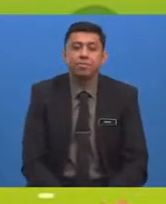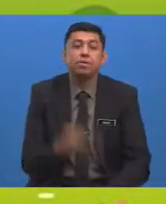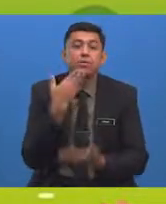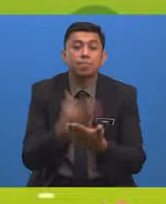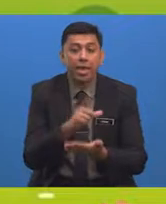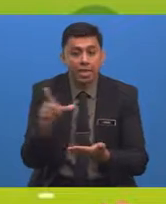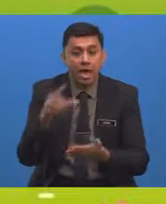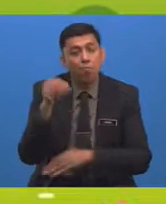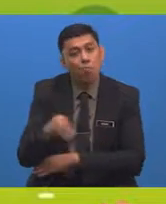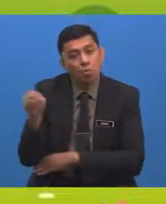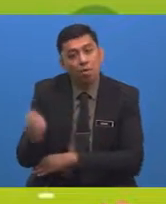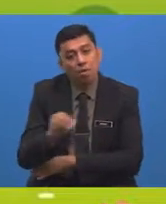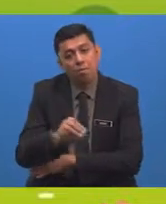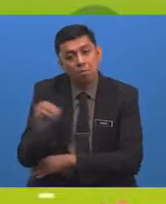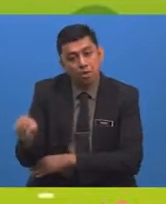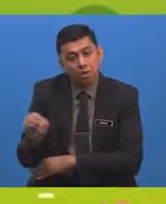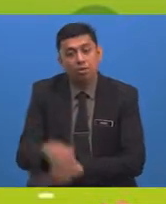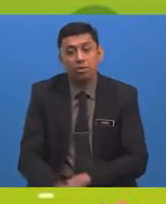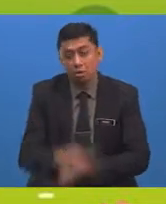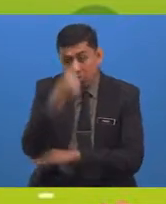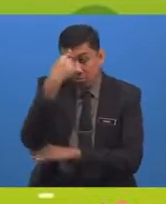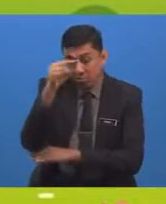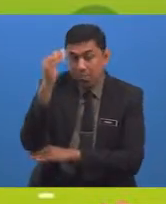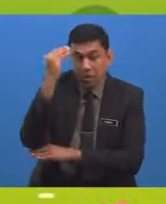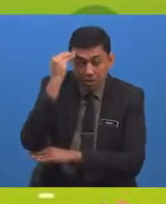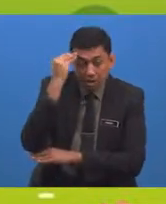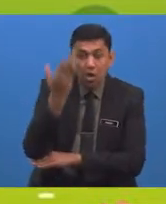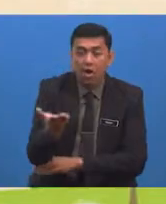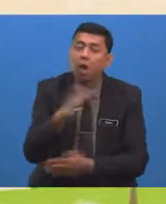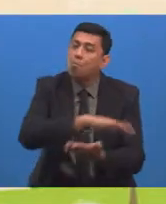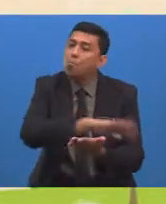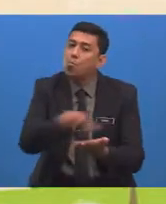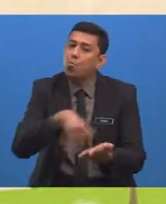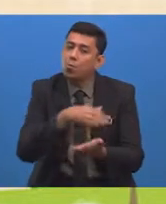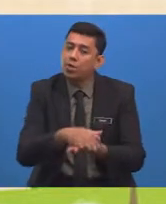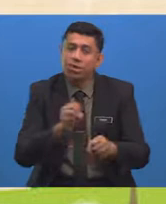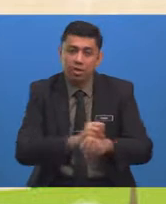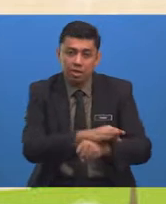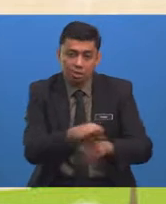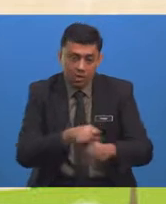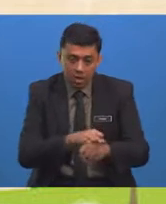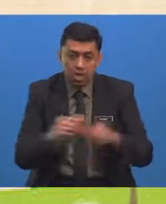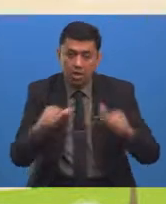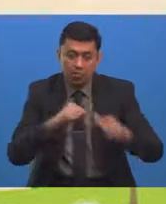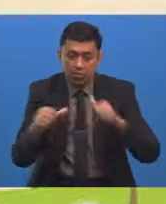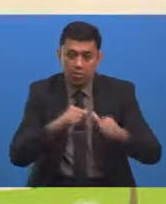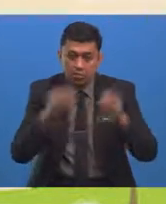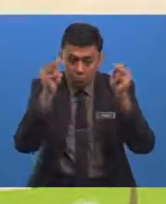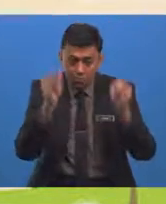Baiklah murid-murid Untuk pengetahuan kamu semua Faktor aktiviti manusia